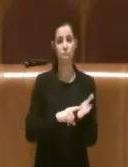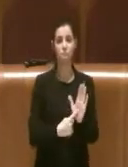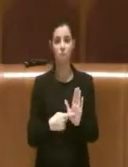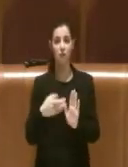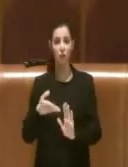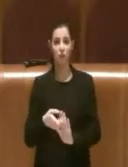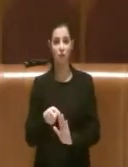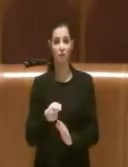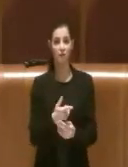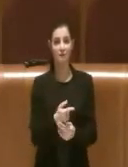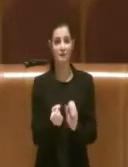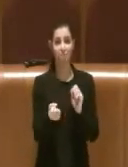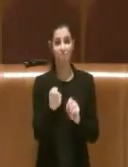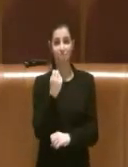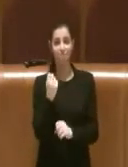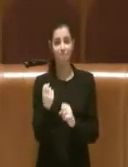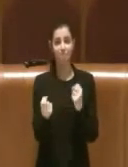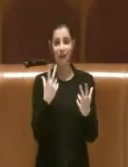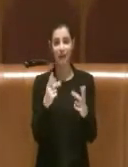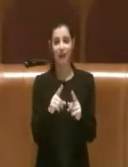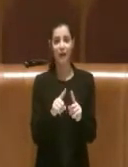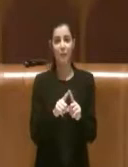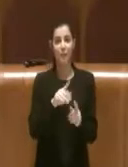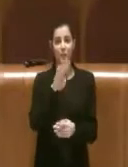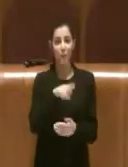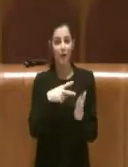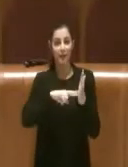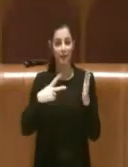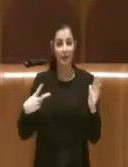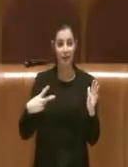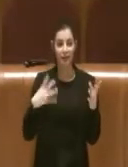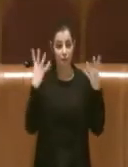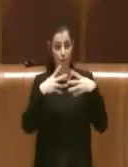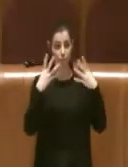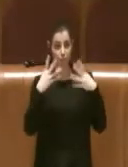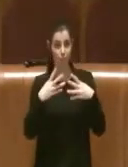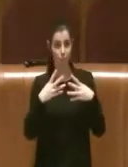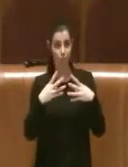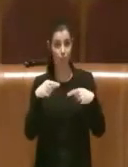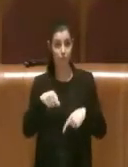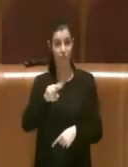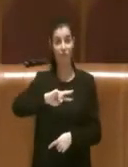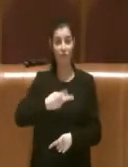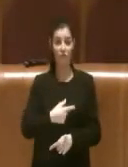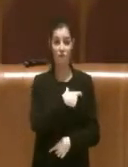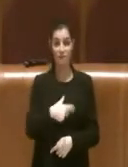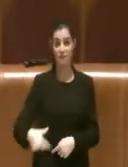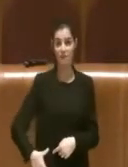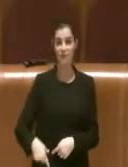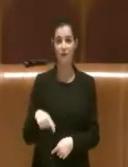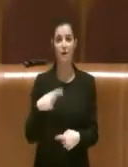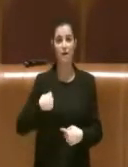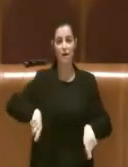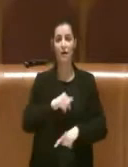è parsa appunto un'esposizione molto tecnica, molto ragioneristica. Oggi lei è vice sindaca per cui noi abbiamo